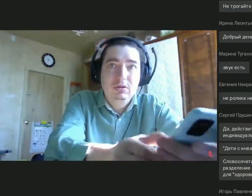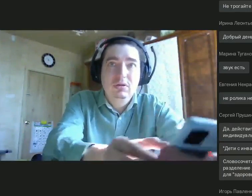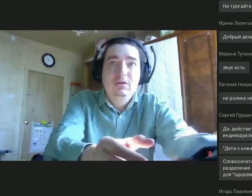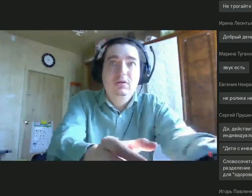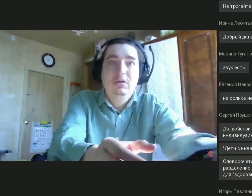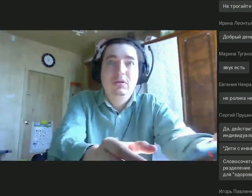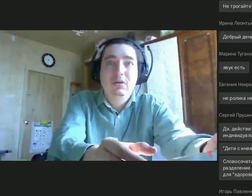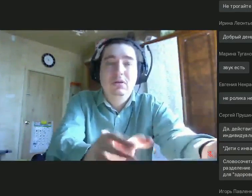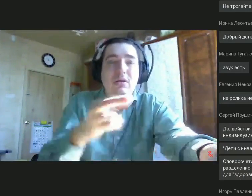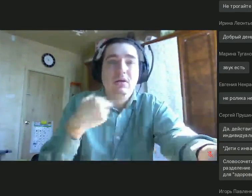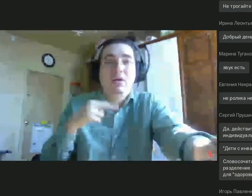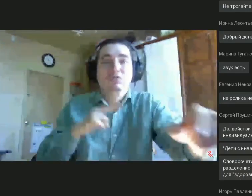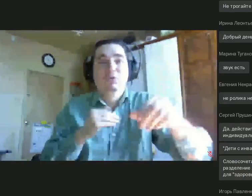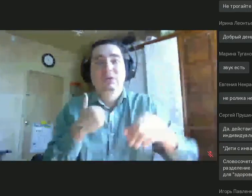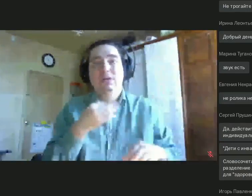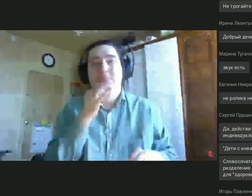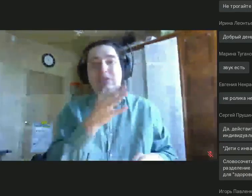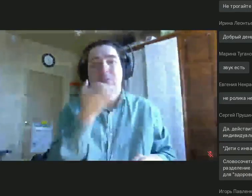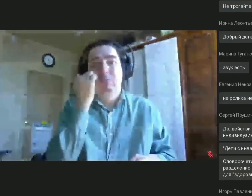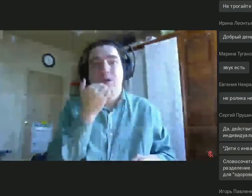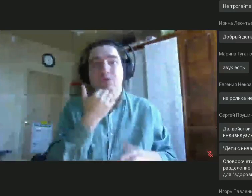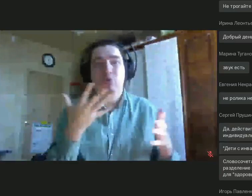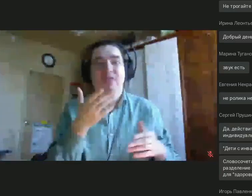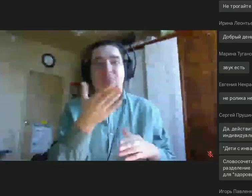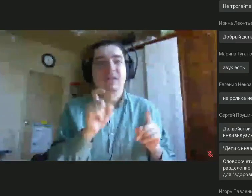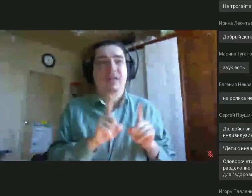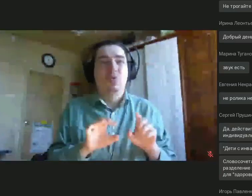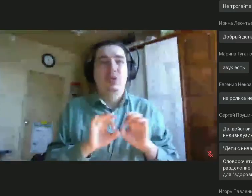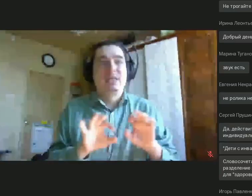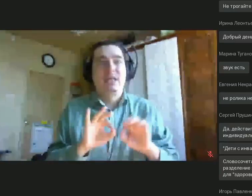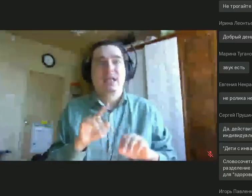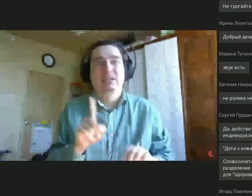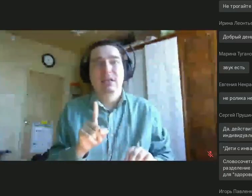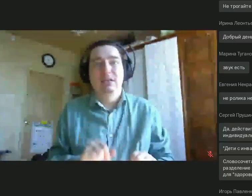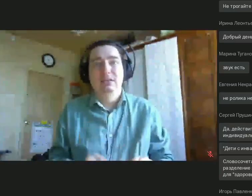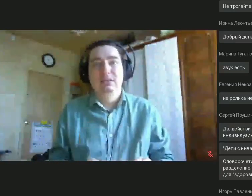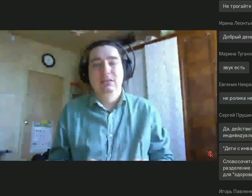за такой рассказ. Давайте посмотрим.